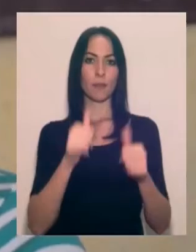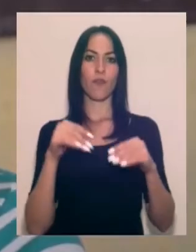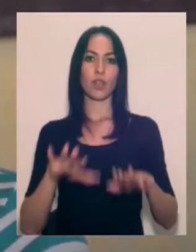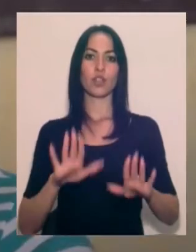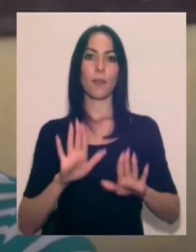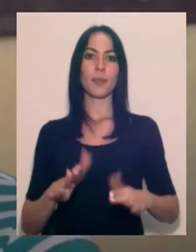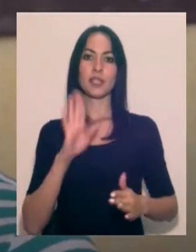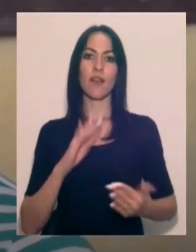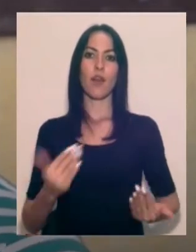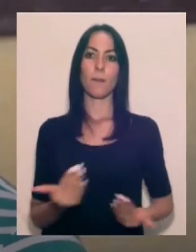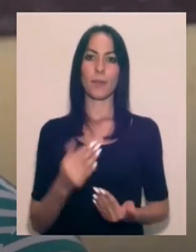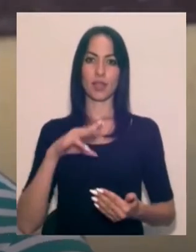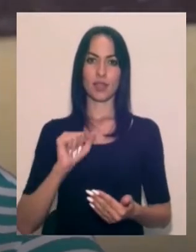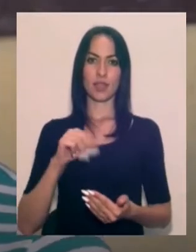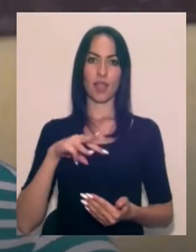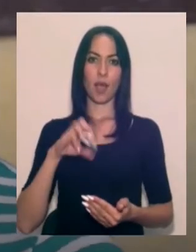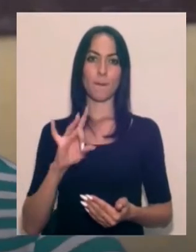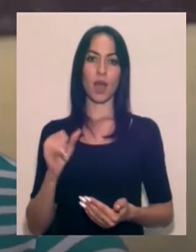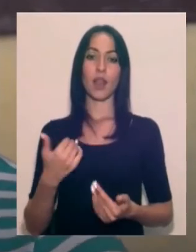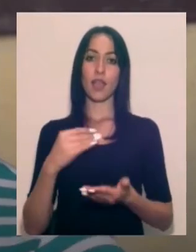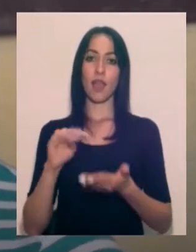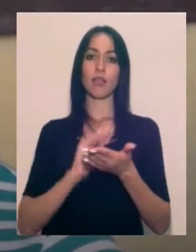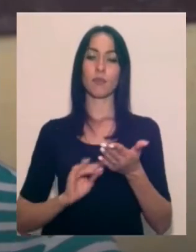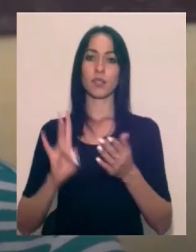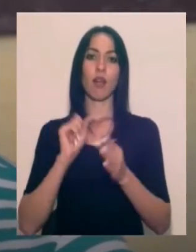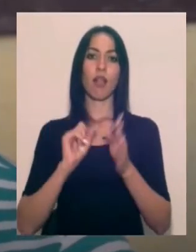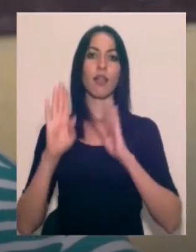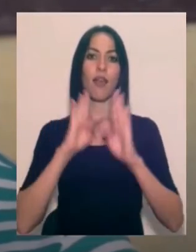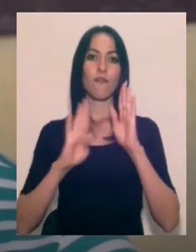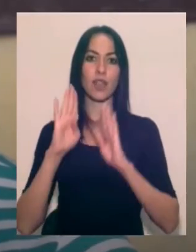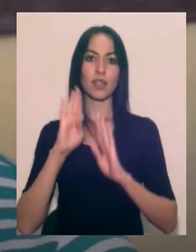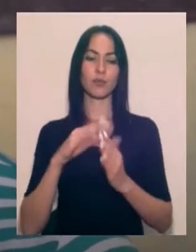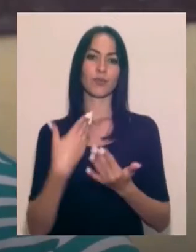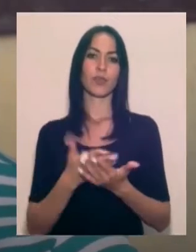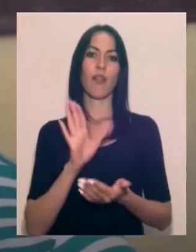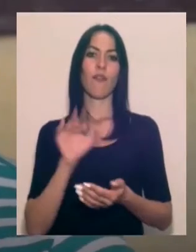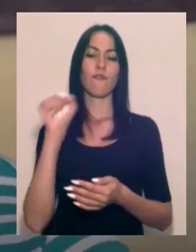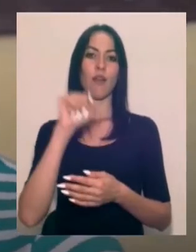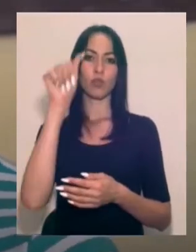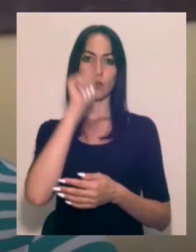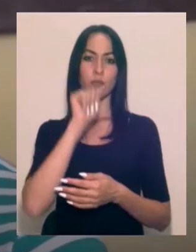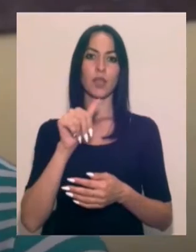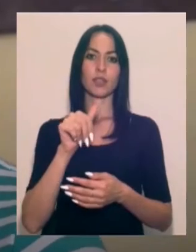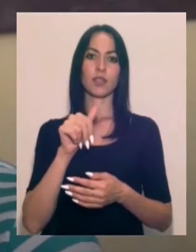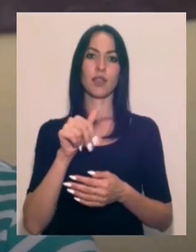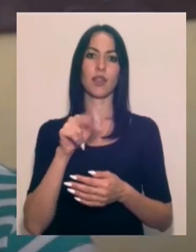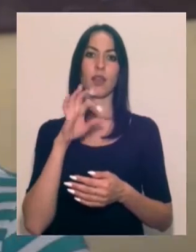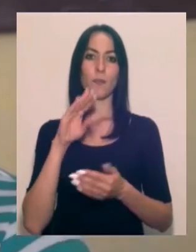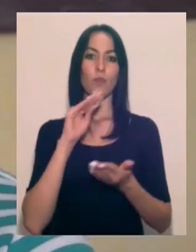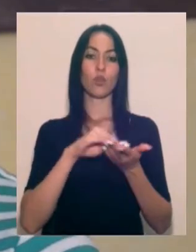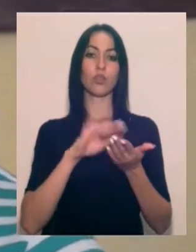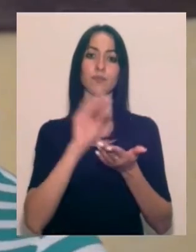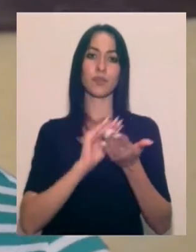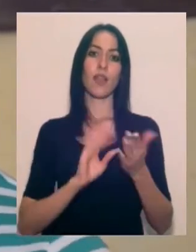Тамара. Я написала на фейсбуке, де-то в августі місяць, пост. Вот хотілася б, і зложила